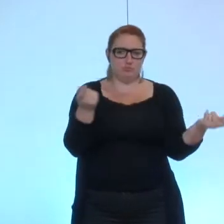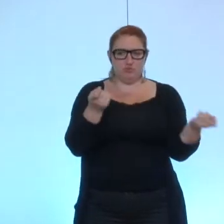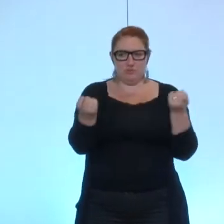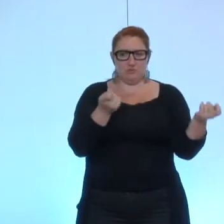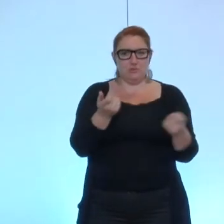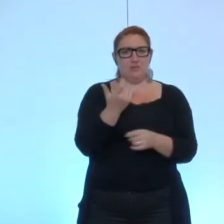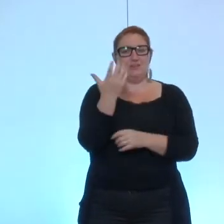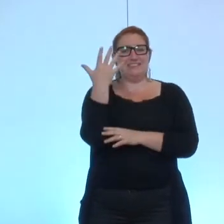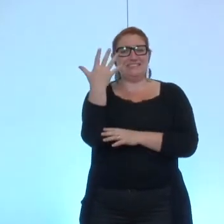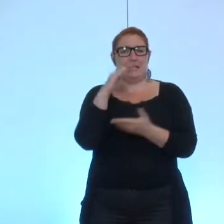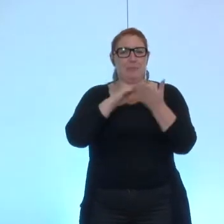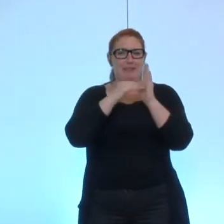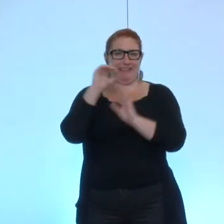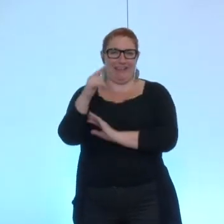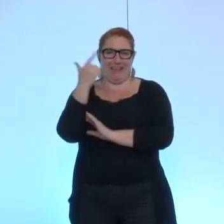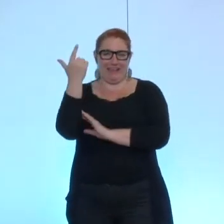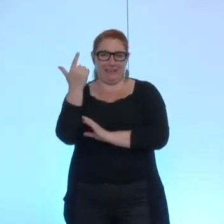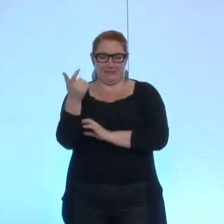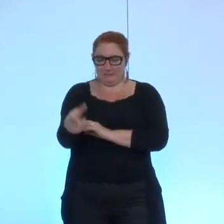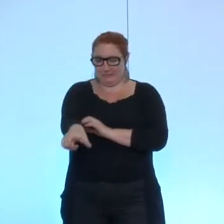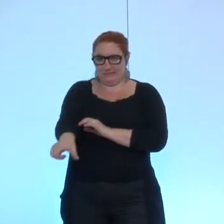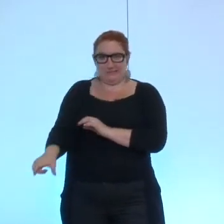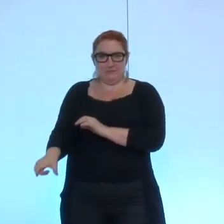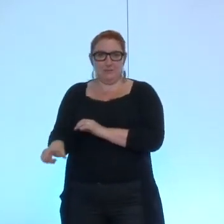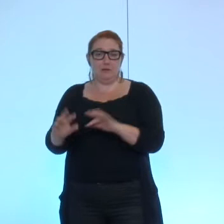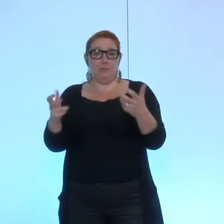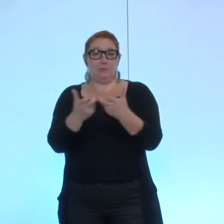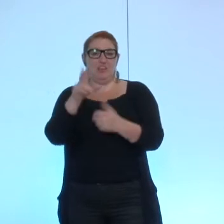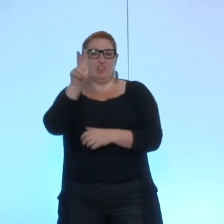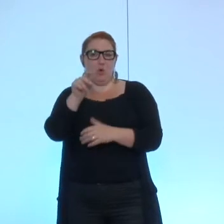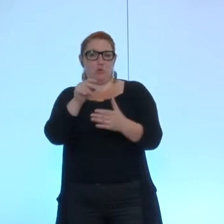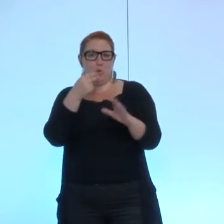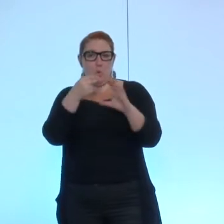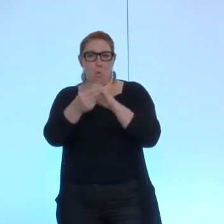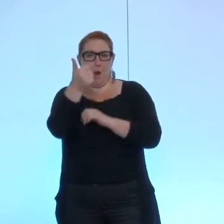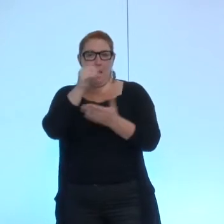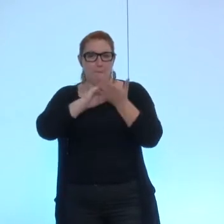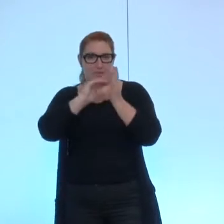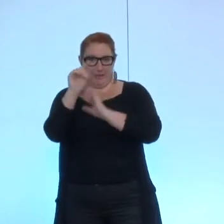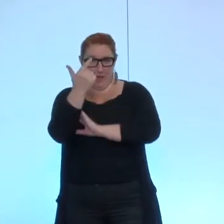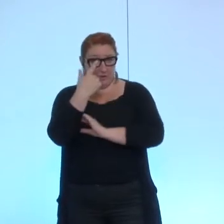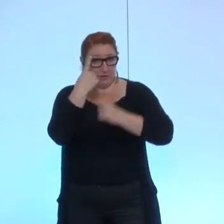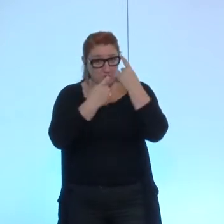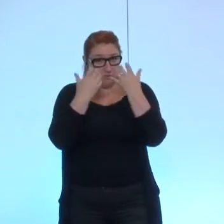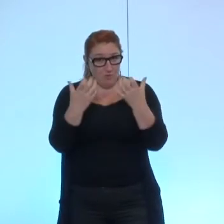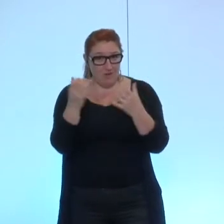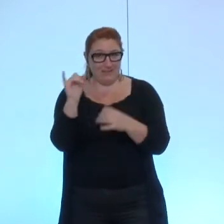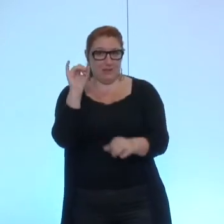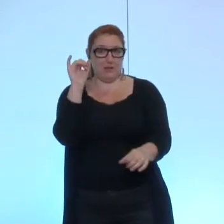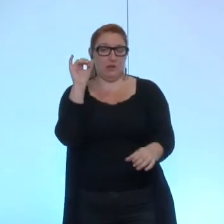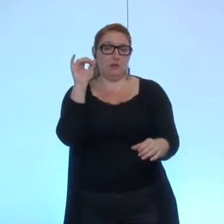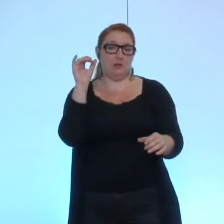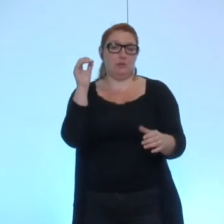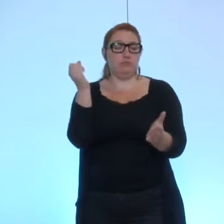oui au d'est 5 mètres carrés au prix de 30 euros le mètre carré des questions qui est pour 150